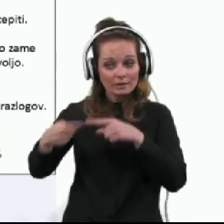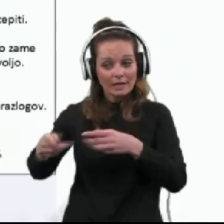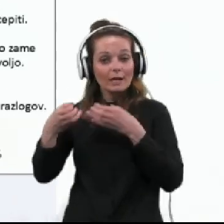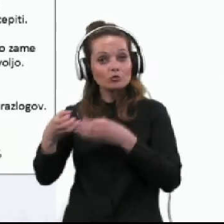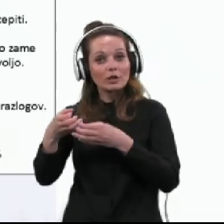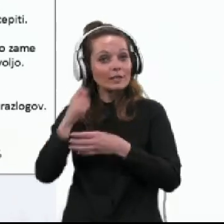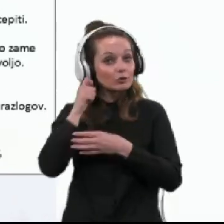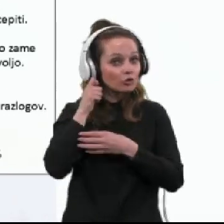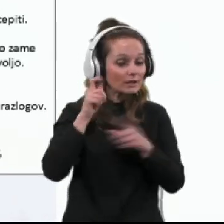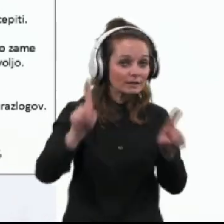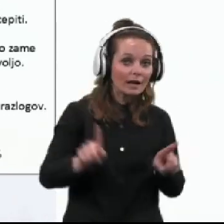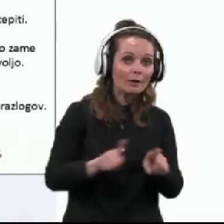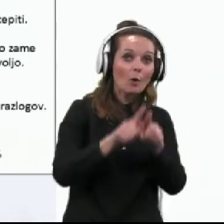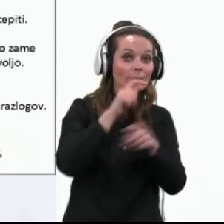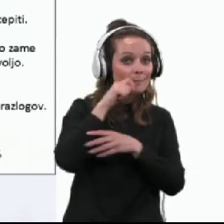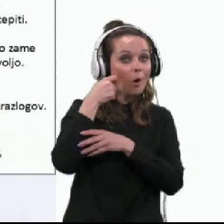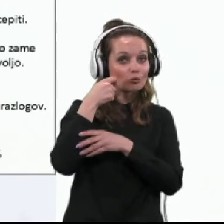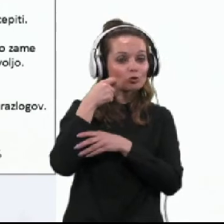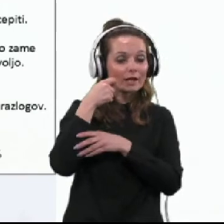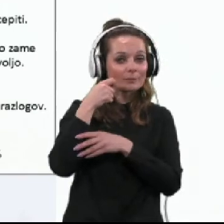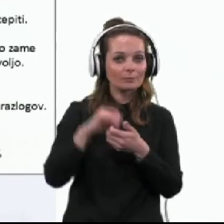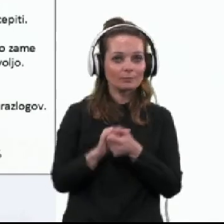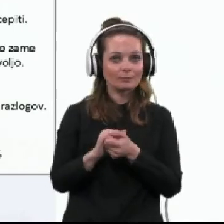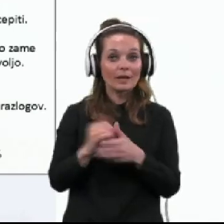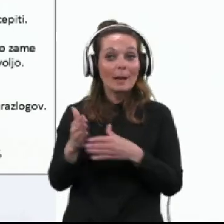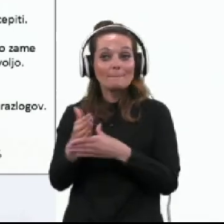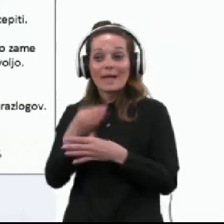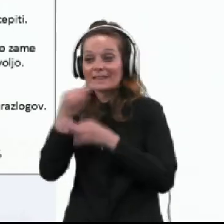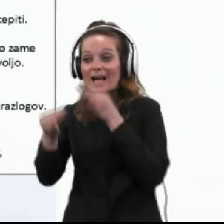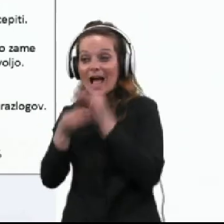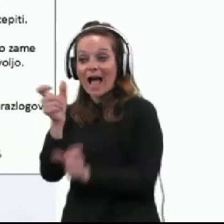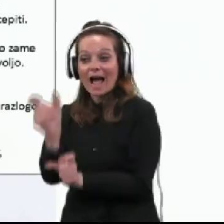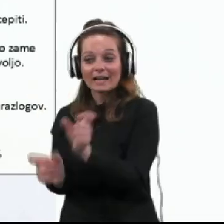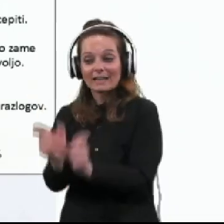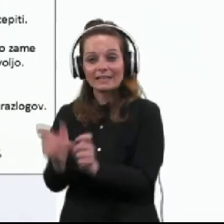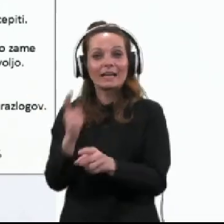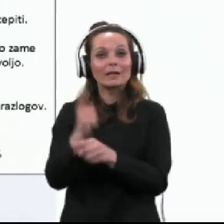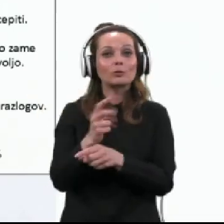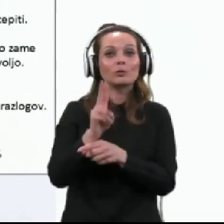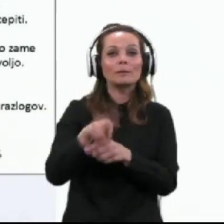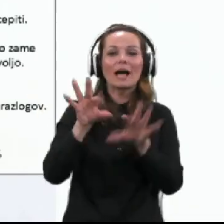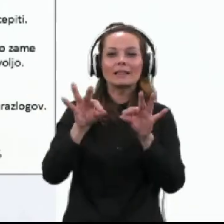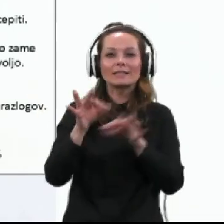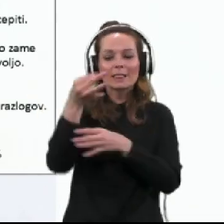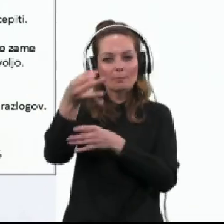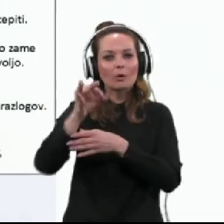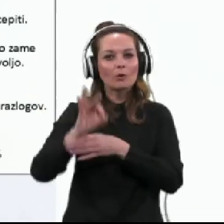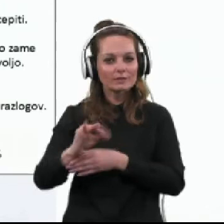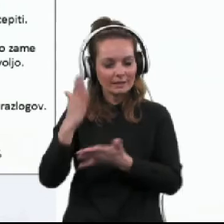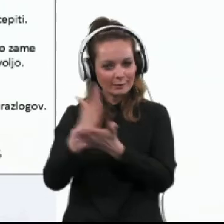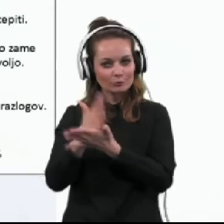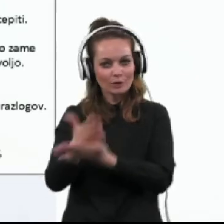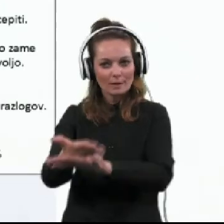ženske, kakor bolj ženske kot moški. Med anketeranimi pa jih je 10% že